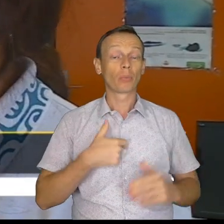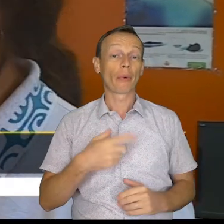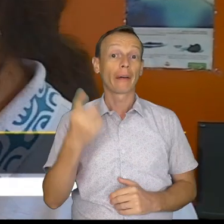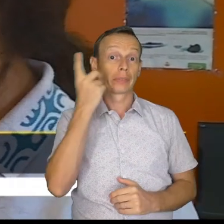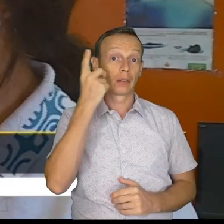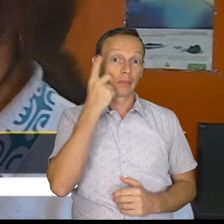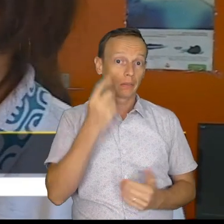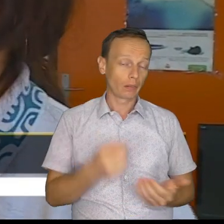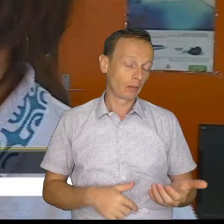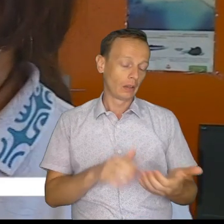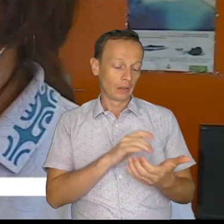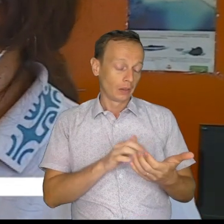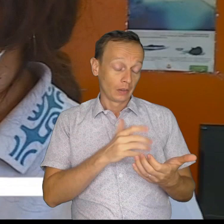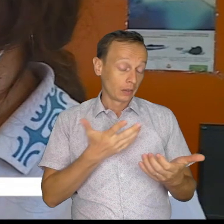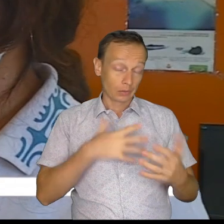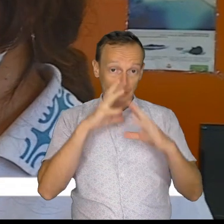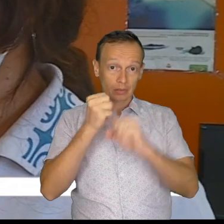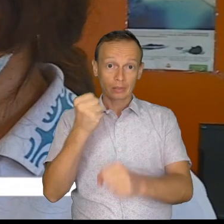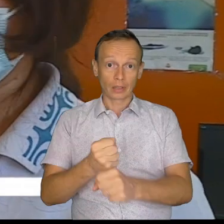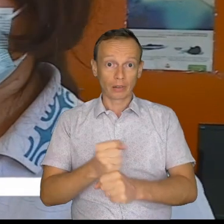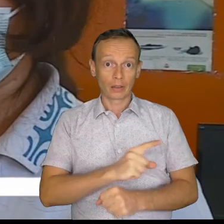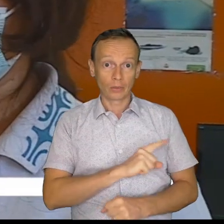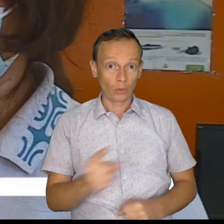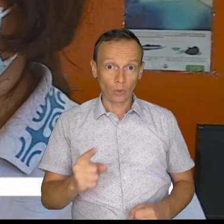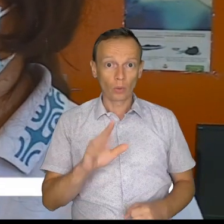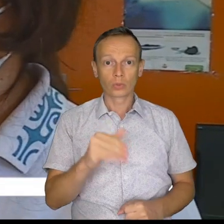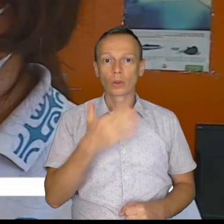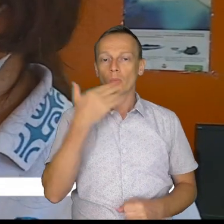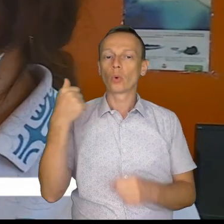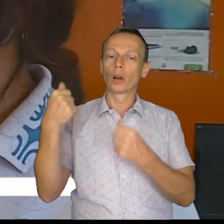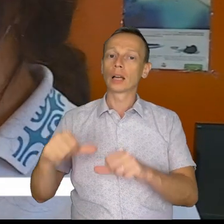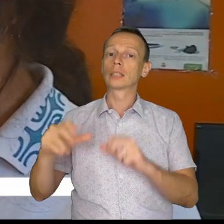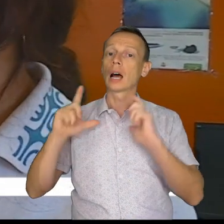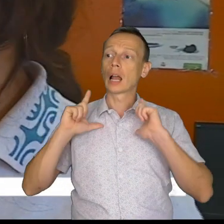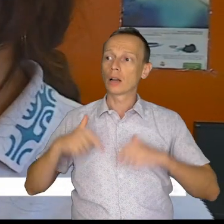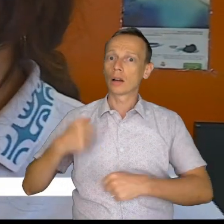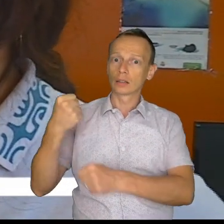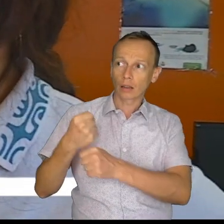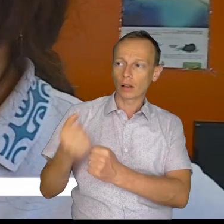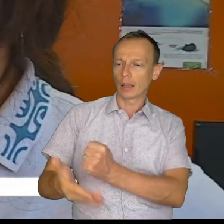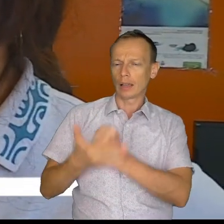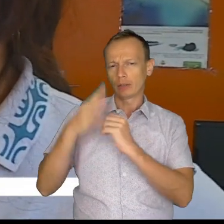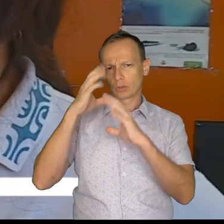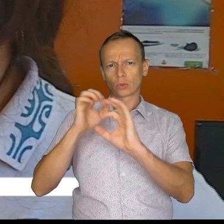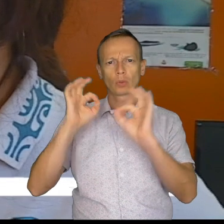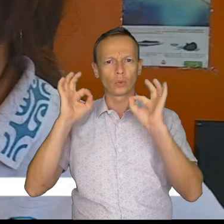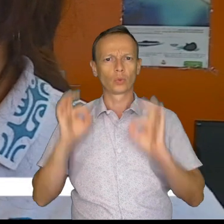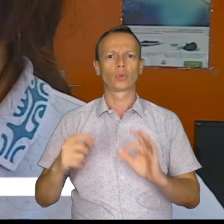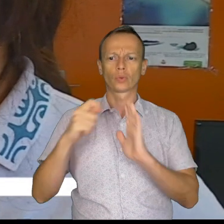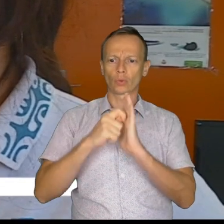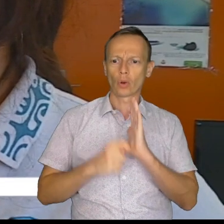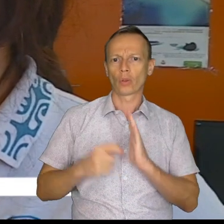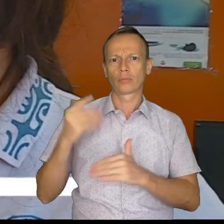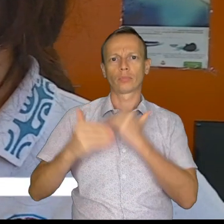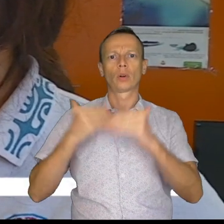je ne peux pas me concentrer sur mon travail. Je me suis dit que si je restais à l'école pour faire ça, ça me donnerait plus à me concentrer sur mes notes et mes études.